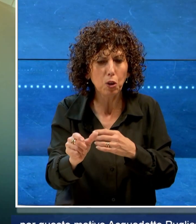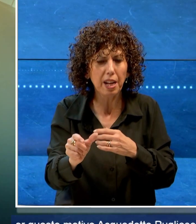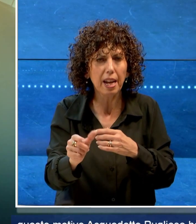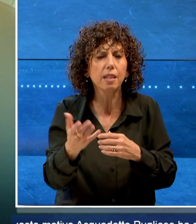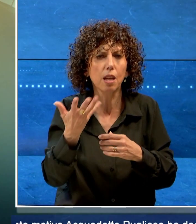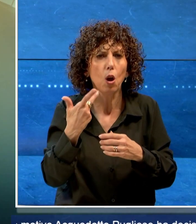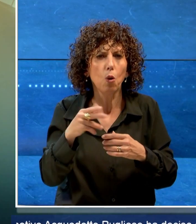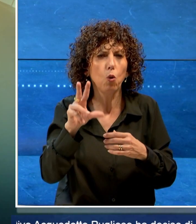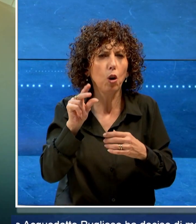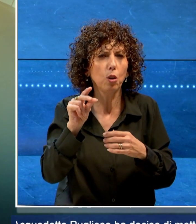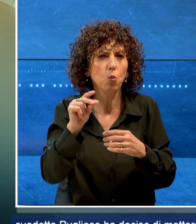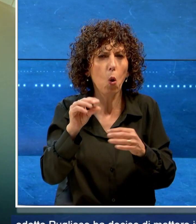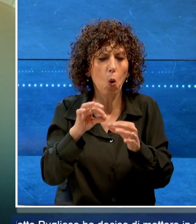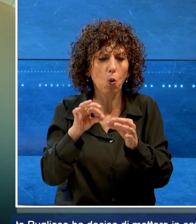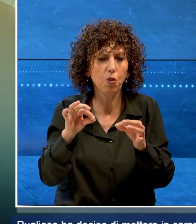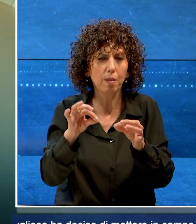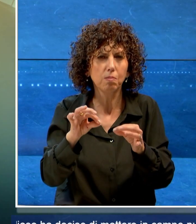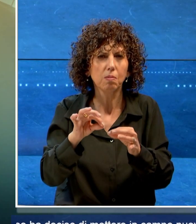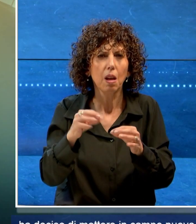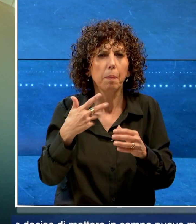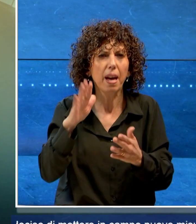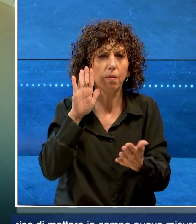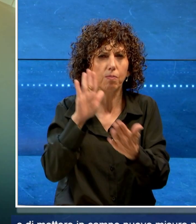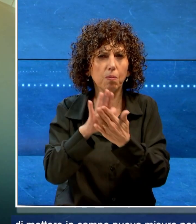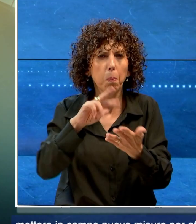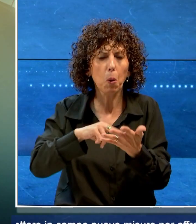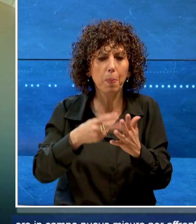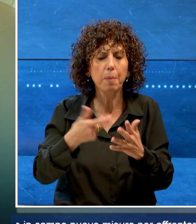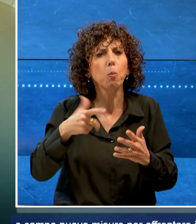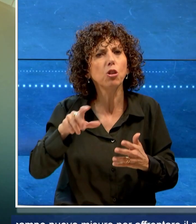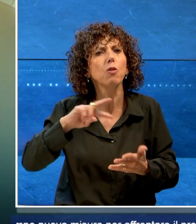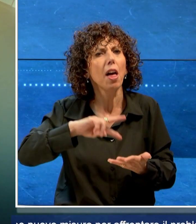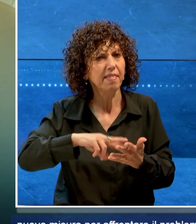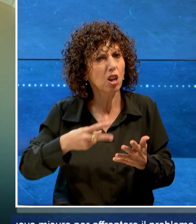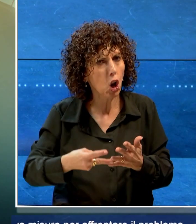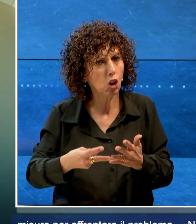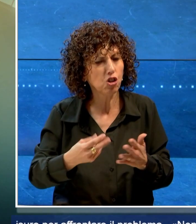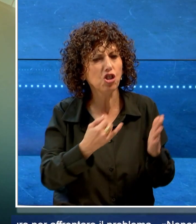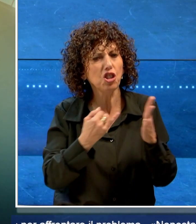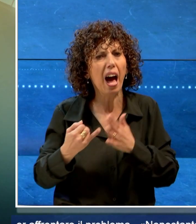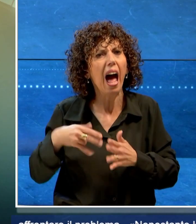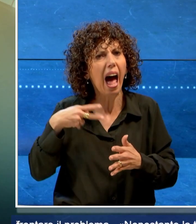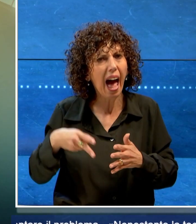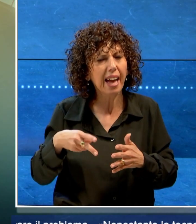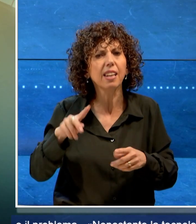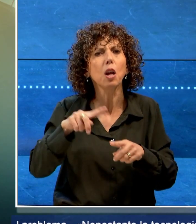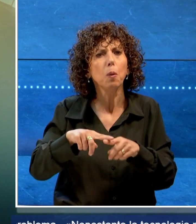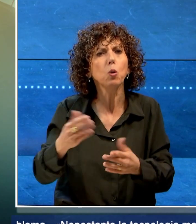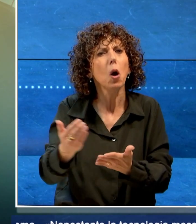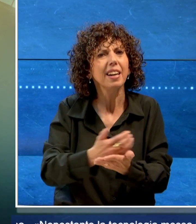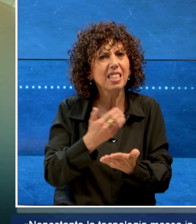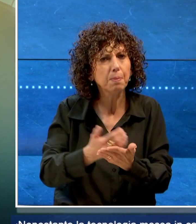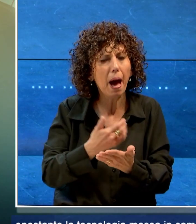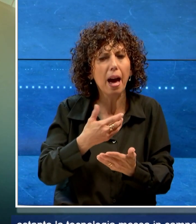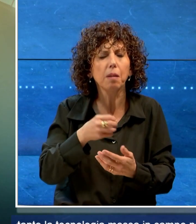misure per affrontare il problema. Nonostante la tecnologia degli ultimi anni e le azioni di risparmio fa sapere